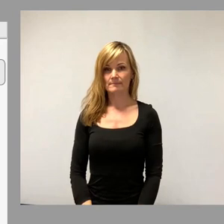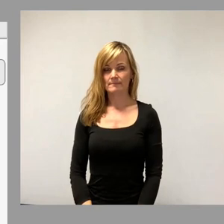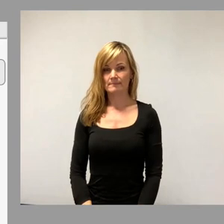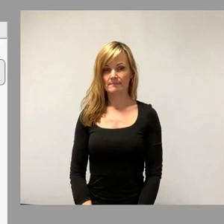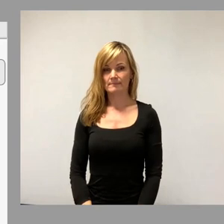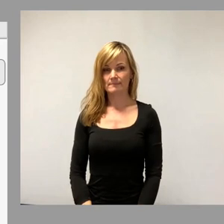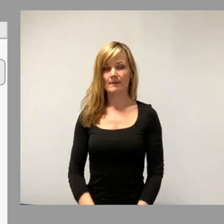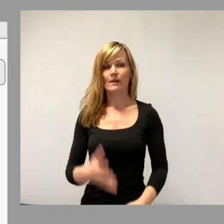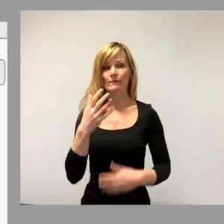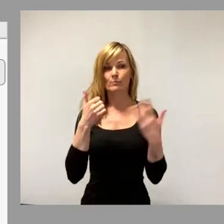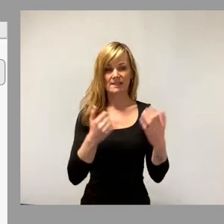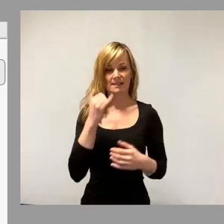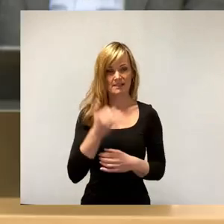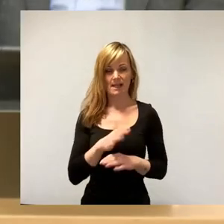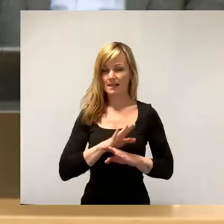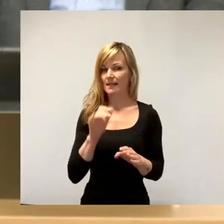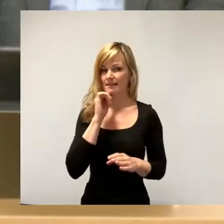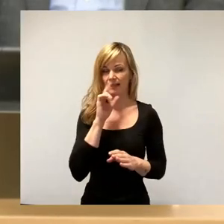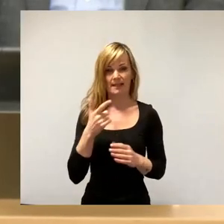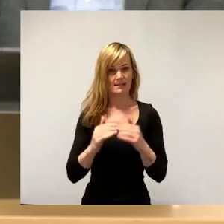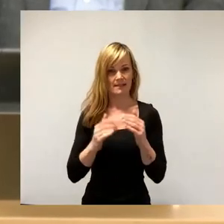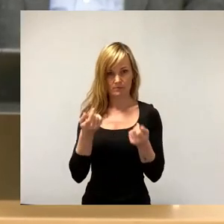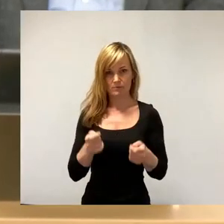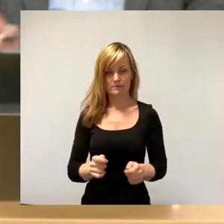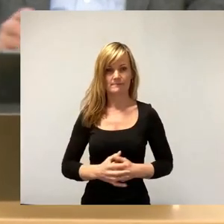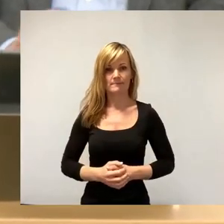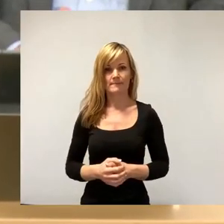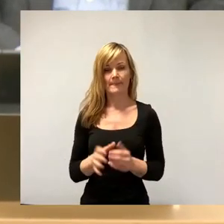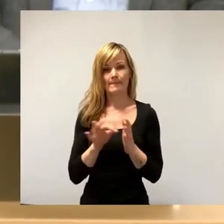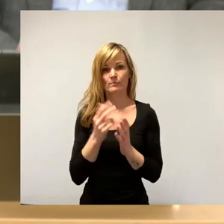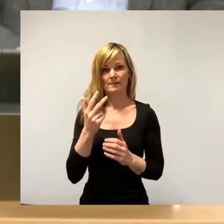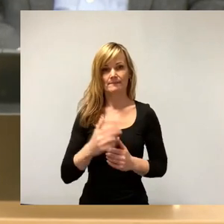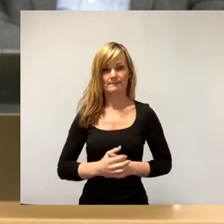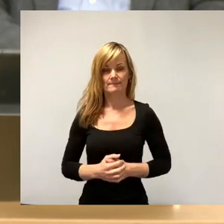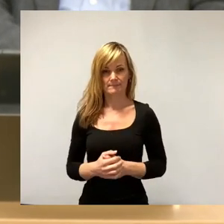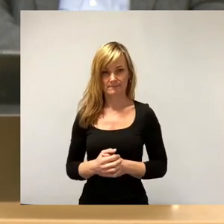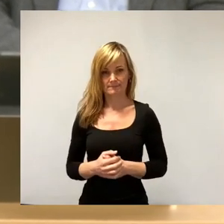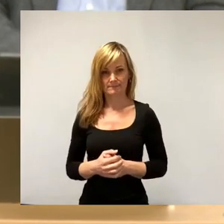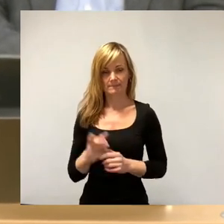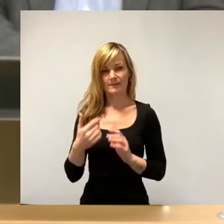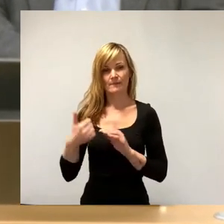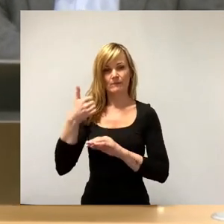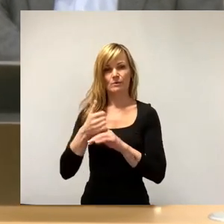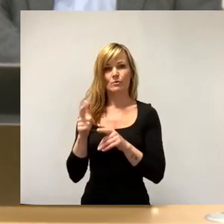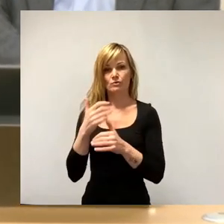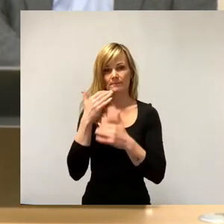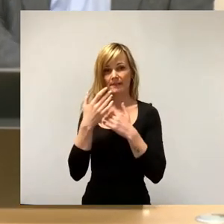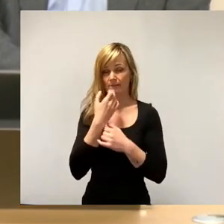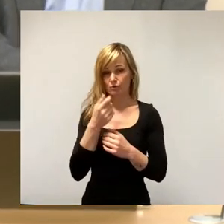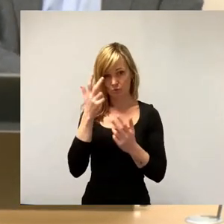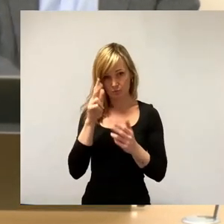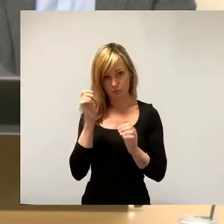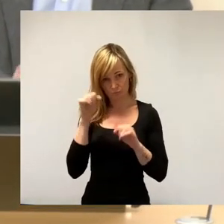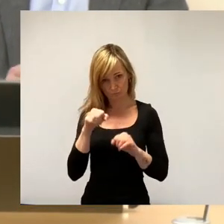65, keine Nein, keine Enthaltung, damit so beschlossen. Kommt zum Punkt 3 des federführenden Ausschussberichtes. hier zustimmen möchte, den bitte ich jetzt